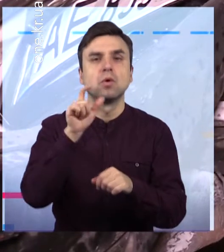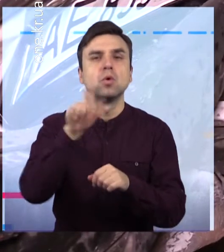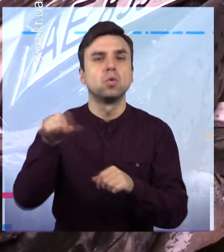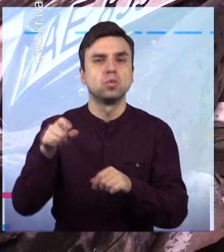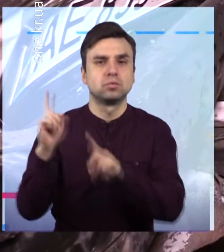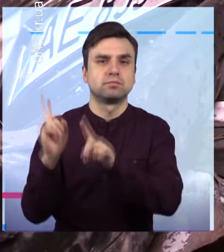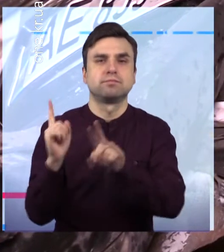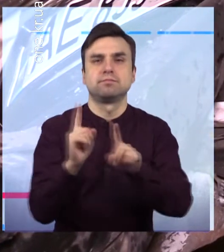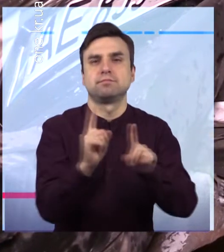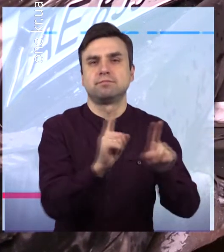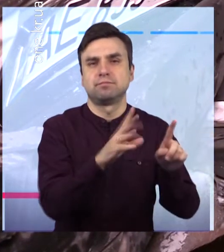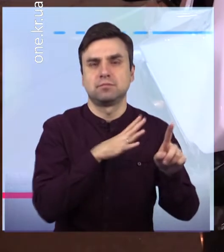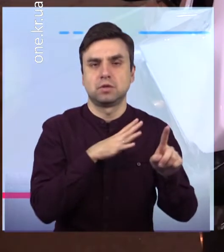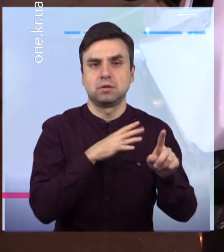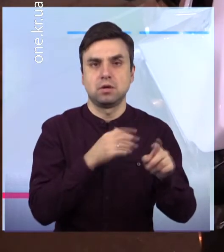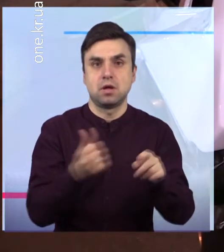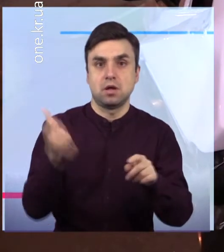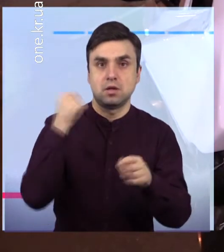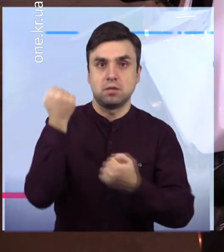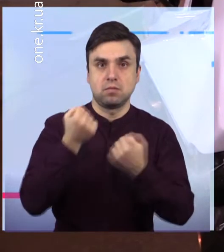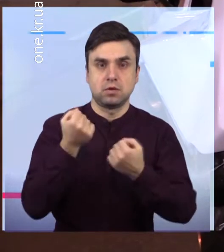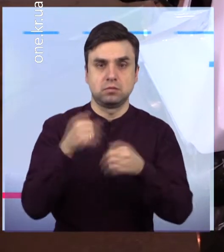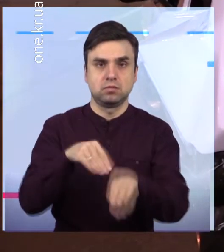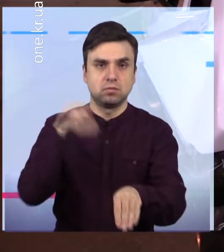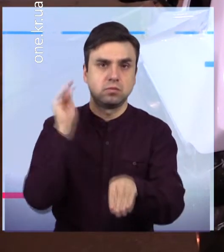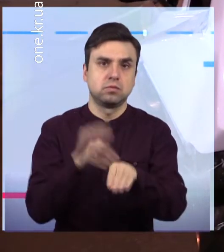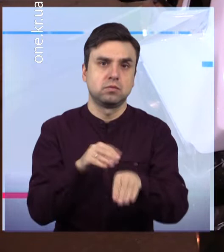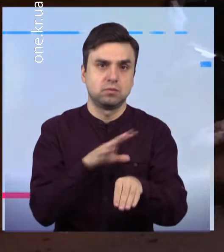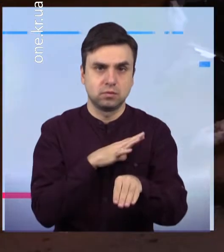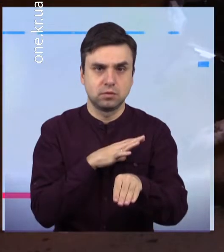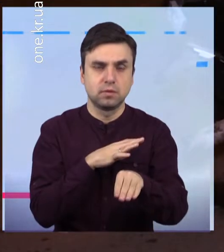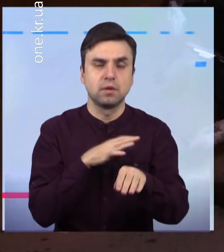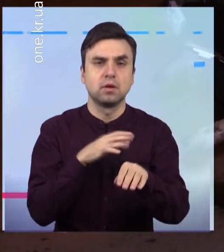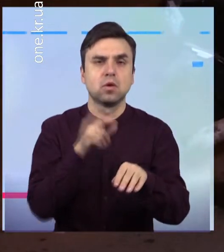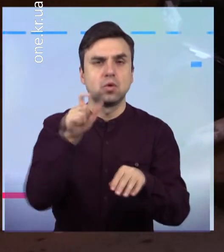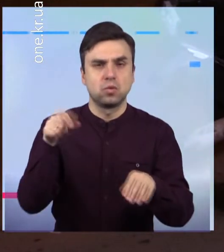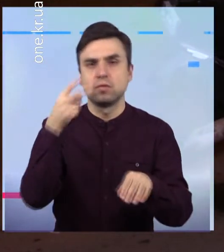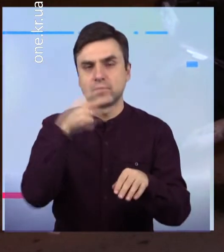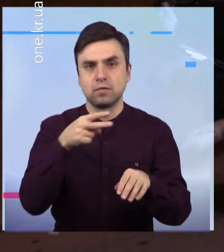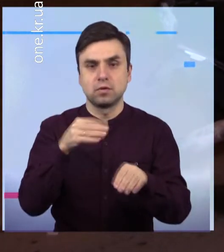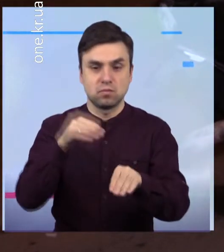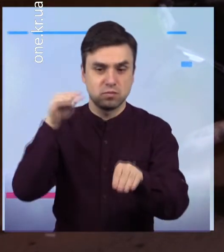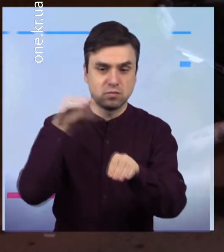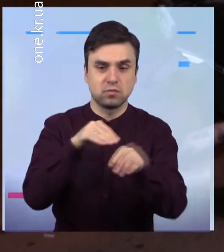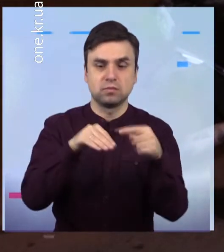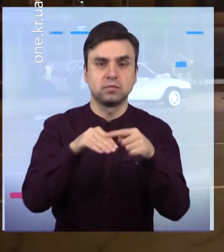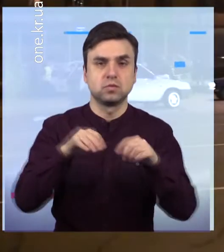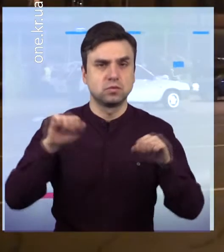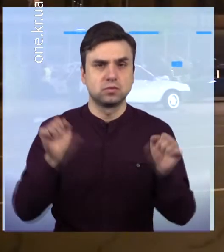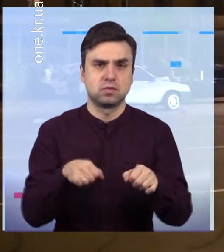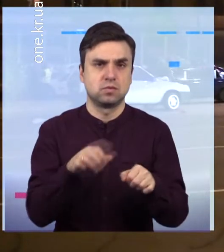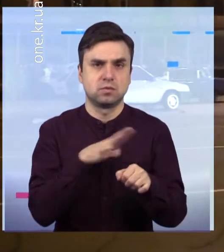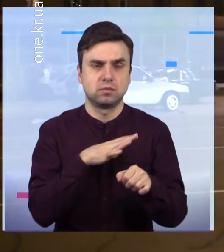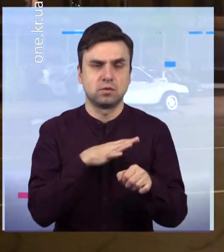врізався рано, що рухався позаду, за словами очевидців, на великій швидкості В результаті безпостраждалих не обійшлося